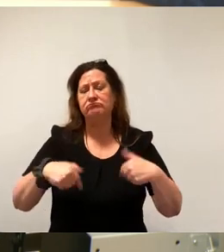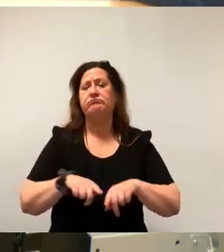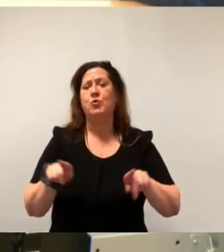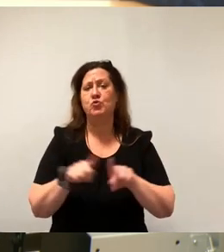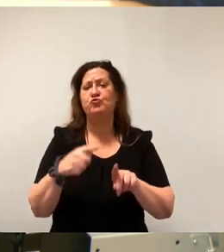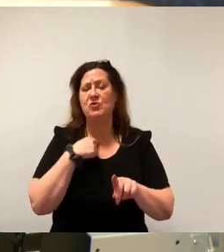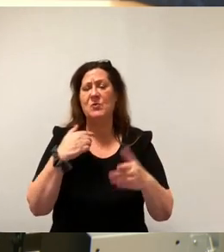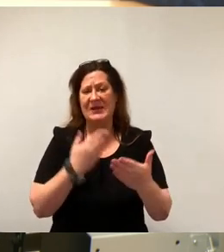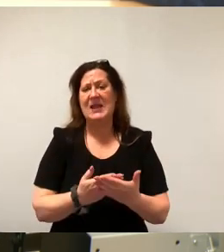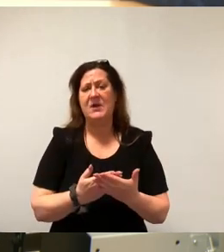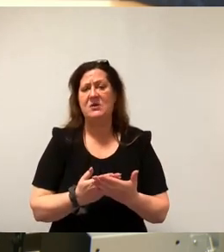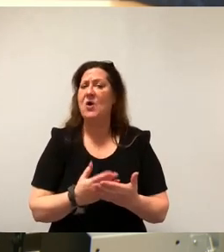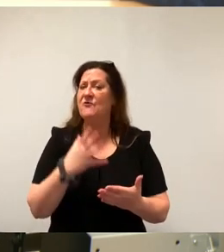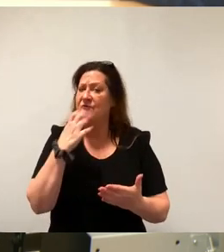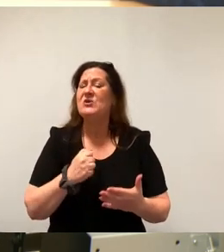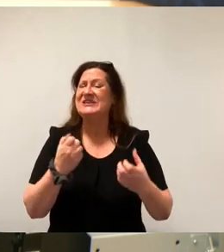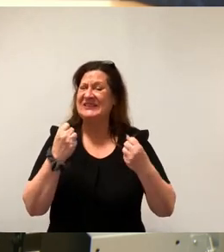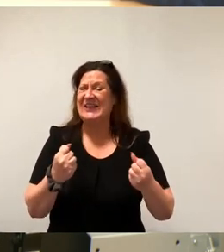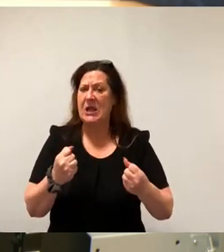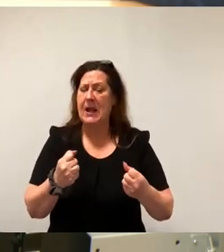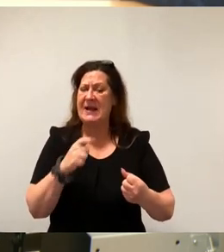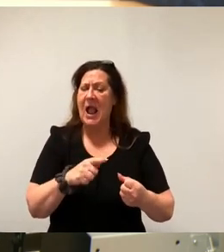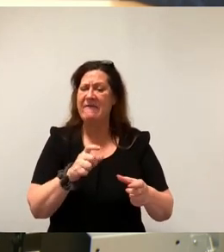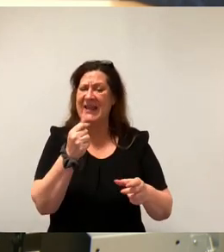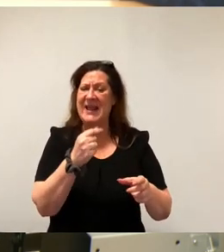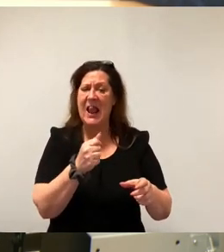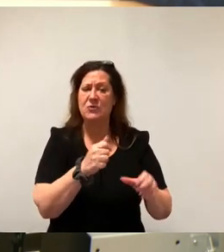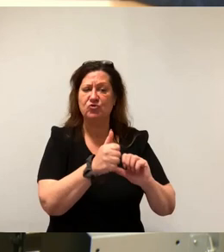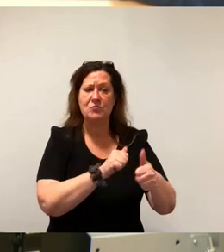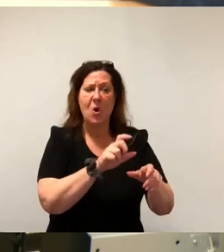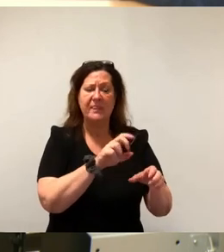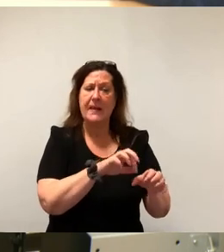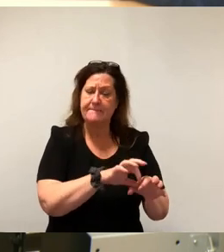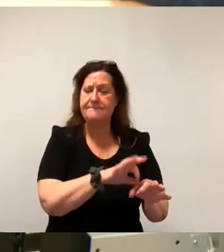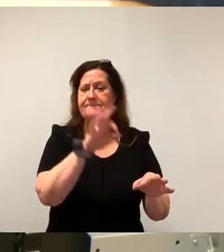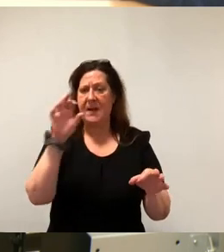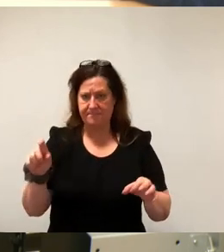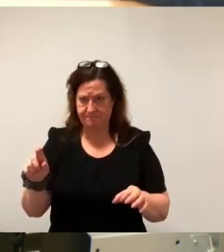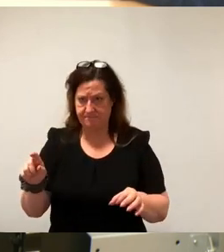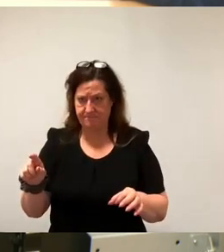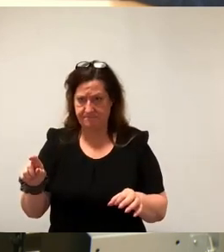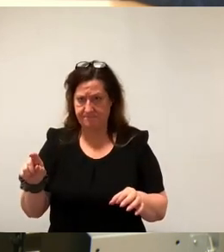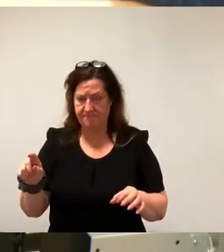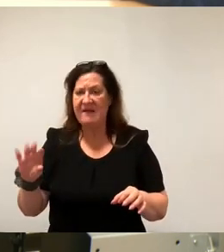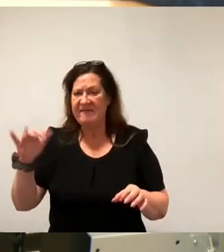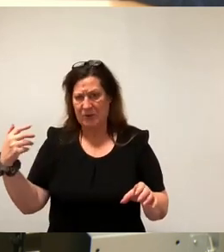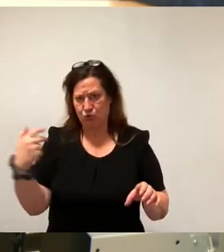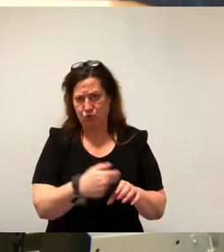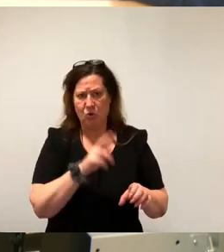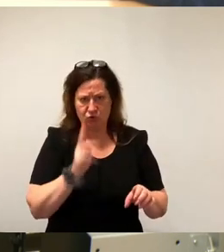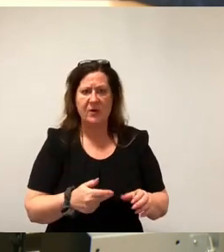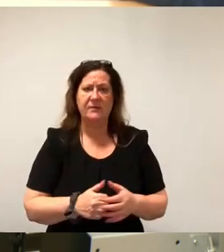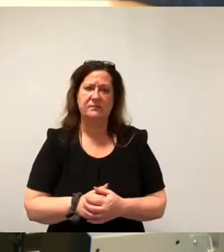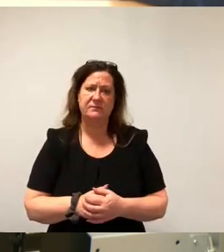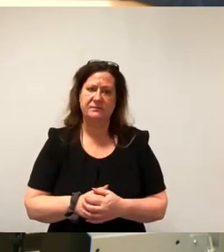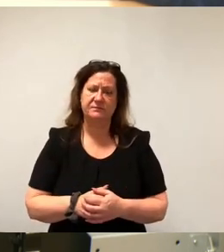sagt, wir wollen sichergestellt wissen, dass diese Mittel, die wir aus dem Sport nehmen, dann auch so schnell wie möglich wieder in den Sport zurück schwingen.